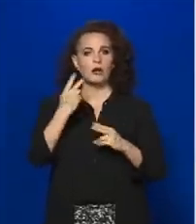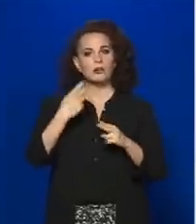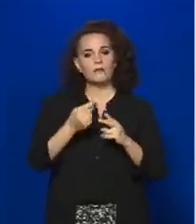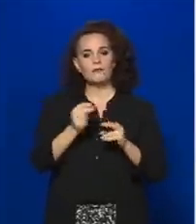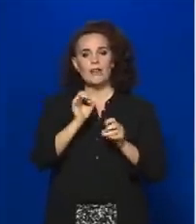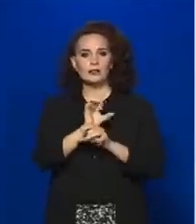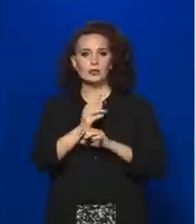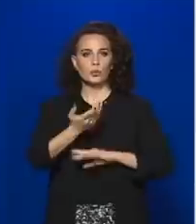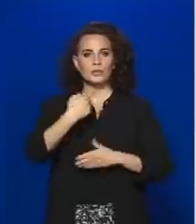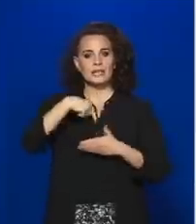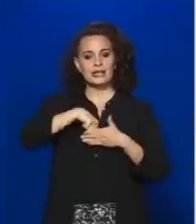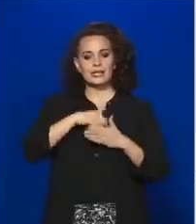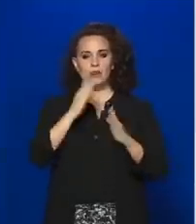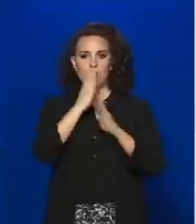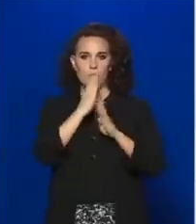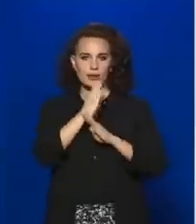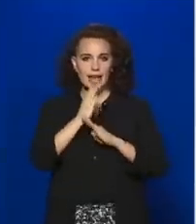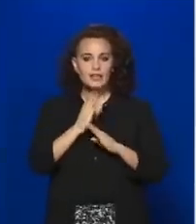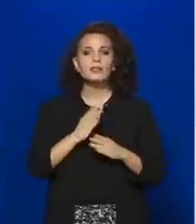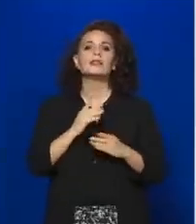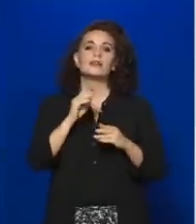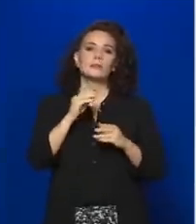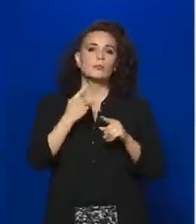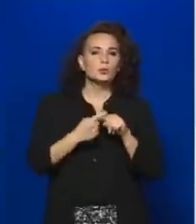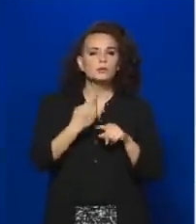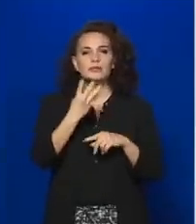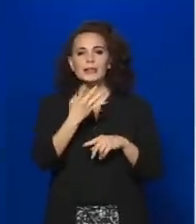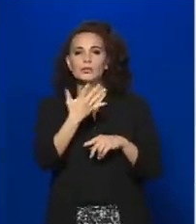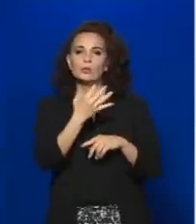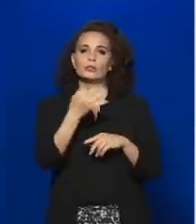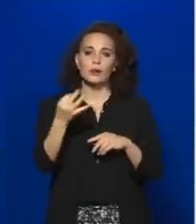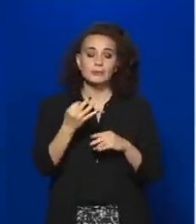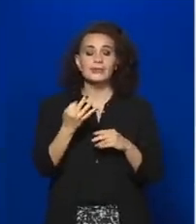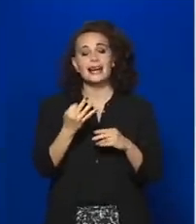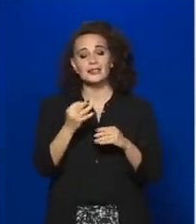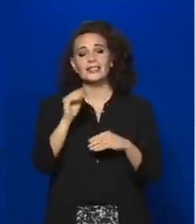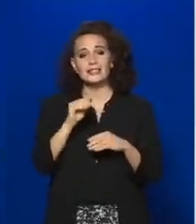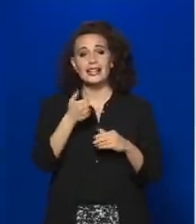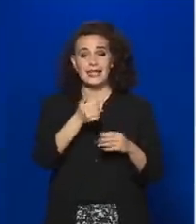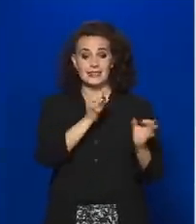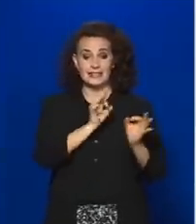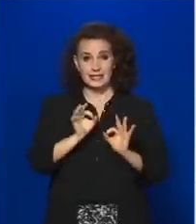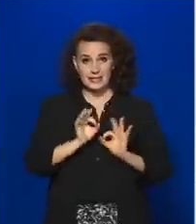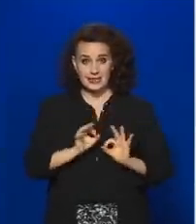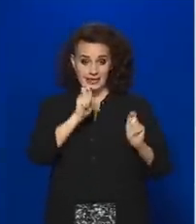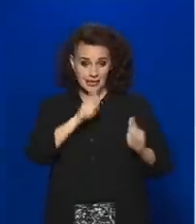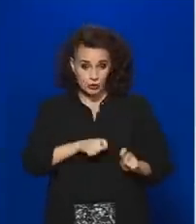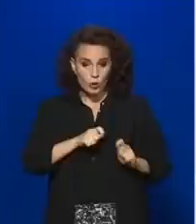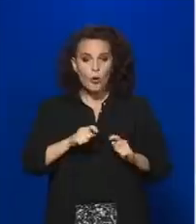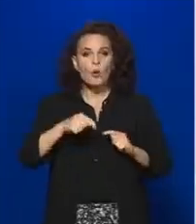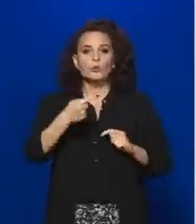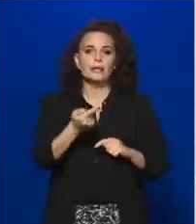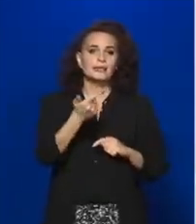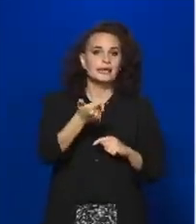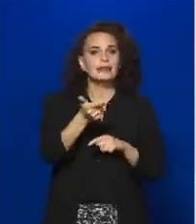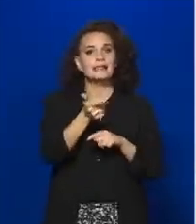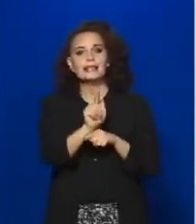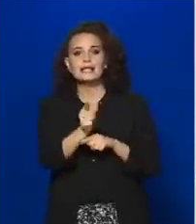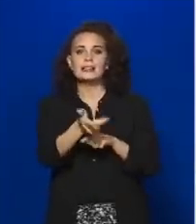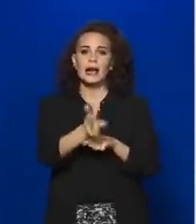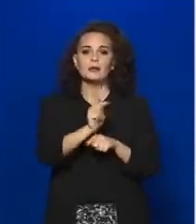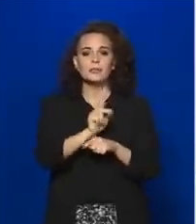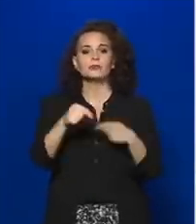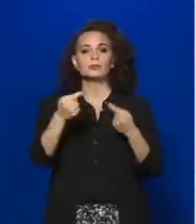követően is még napokat vesz igénybe, tehát körülbelül egy intézkedés hatása az 10-11 nap után, két-hét, három hét után becsülhető meg.